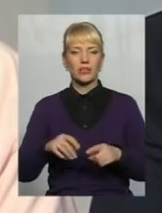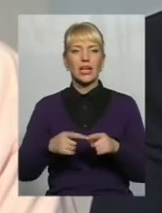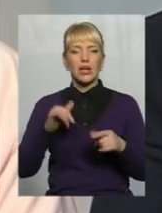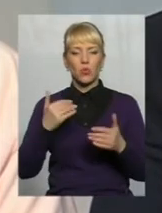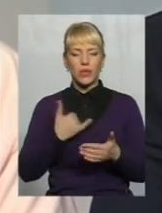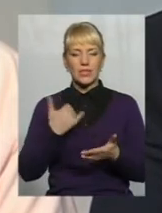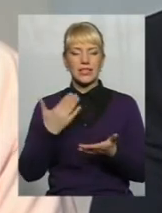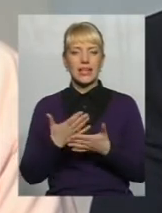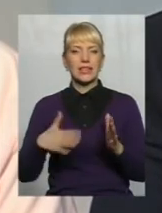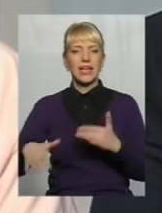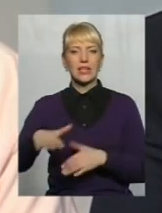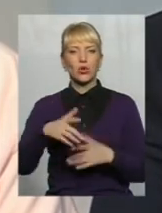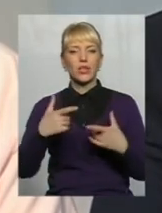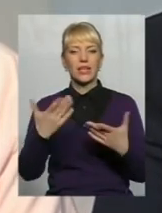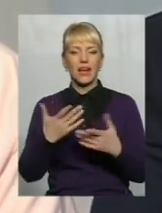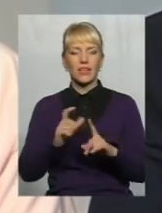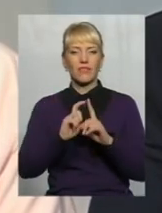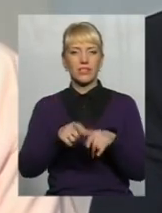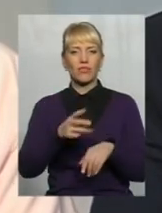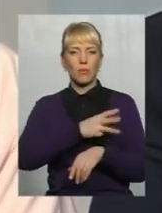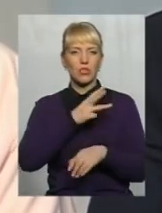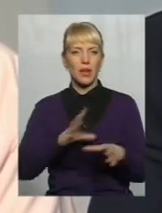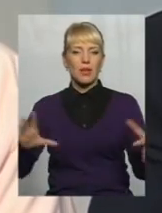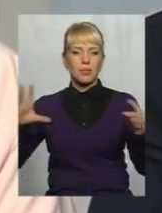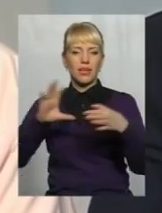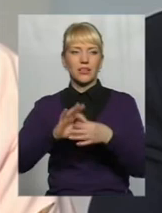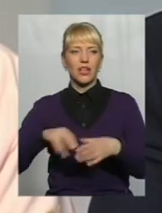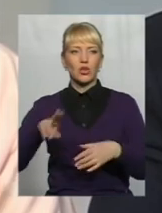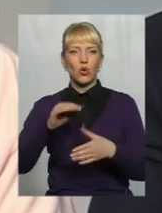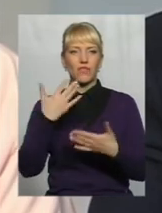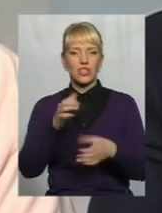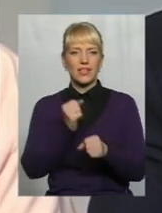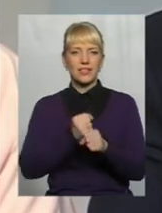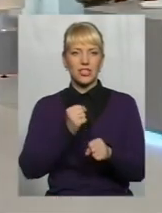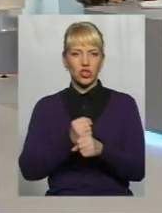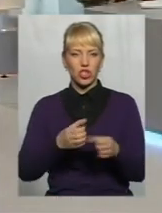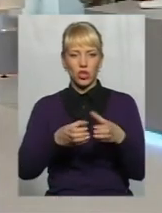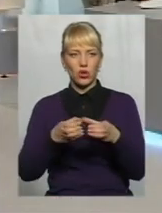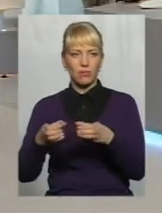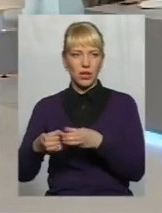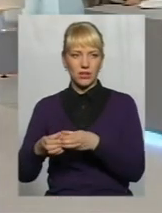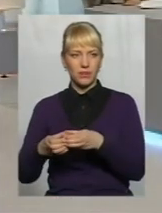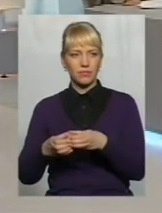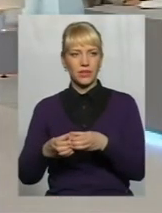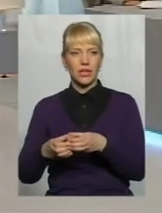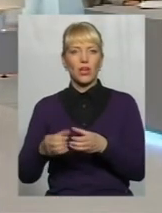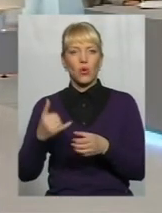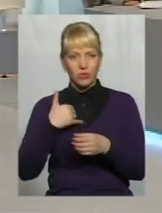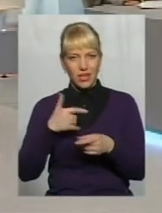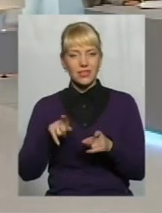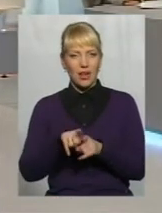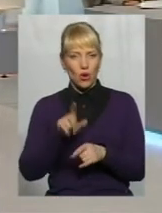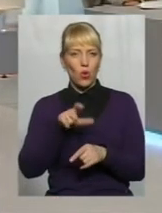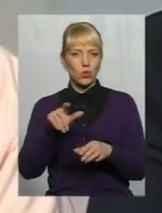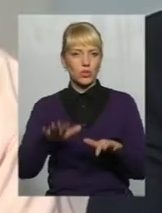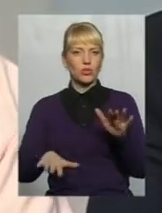території, які висловили бажання приєднатися до вже діючих об'єднаних громад. У нас теж є багато обережних, так? Так, в нас теж було багато